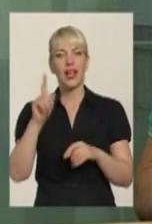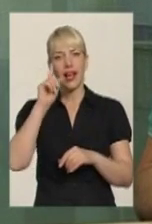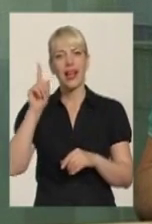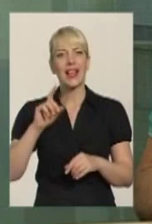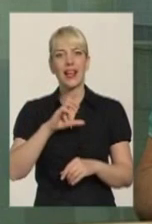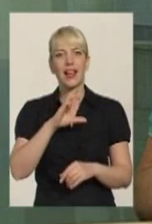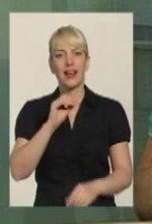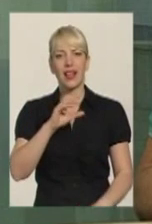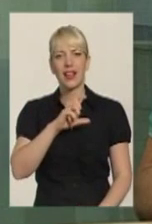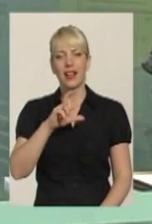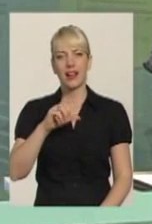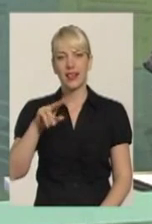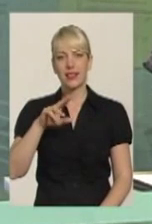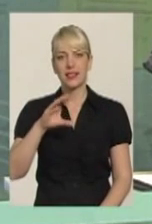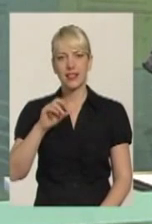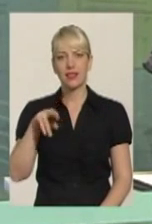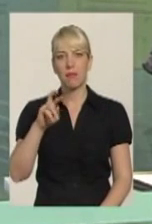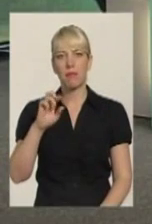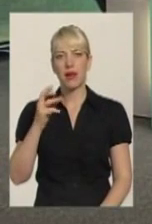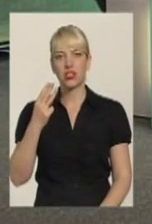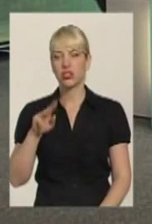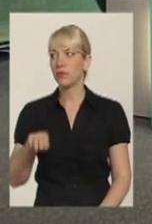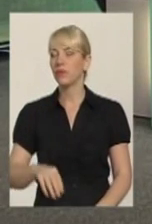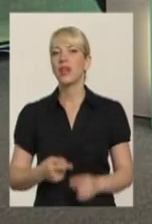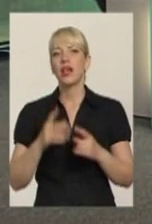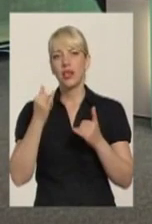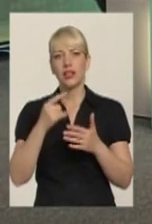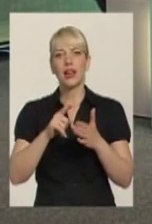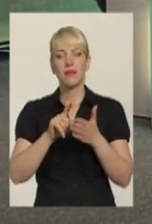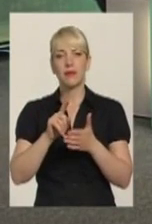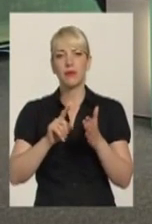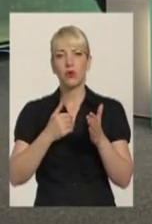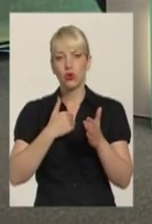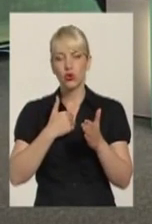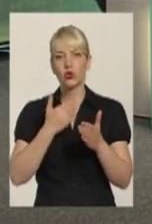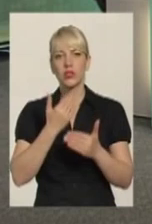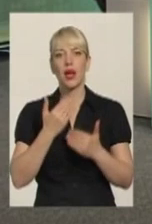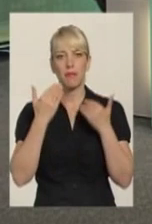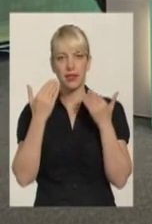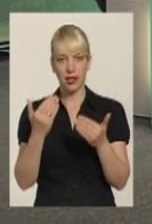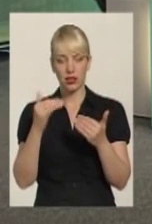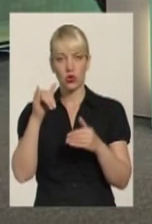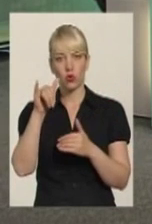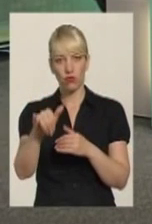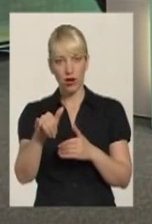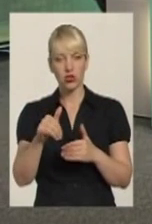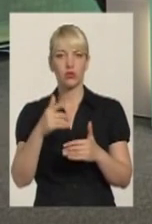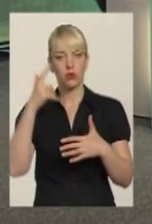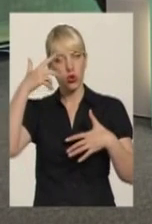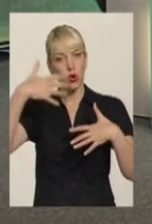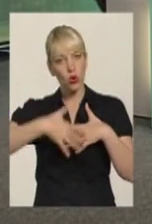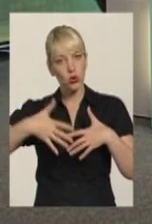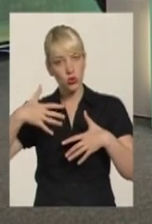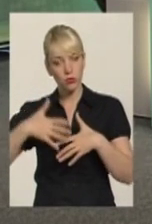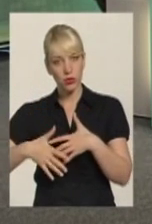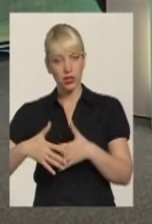обласної єврейської громади. Вітаю вас в нашій студії. І насамперед хочу запитати у вашому розумінні,